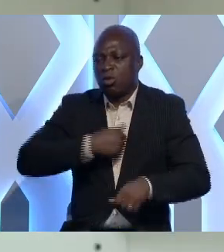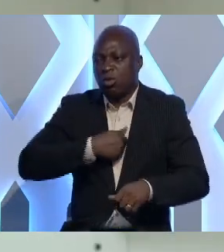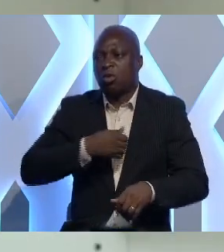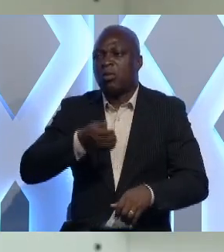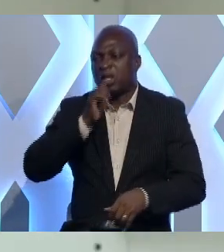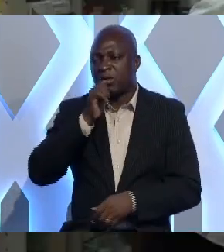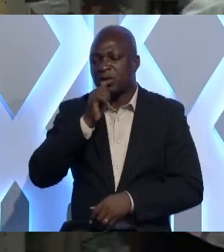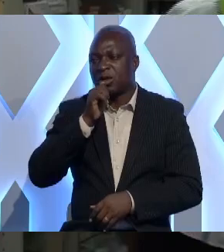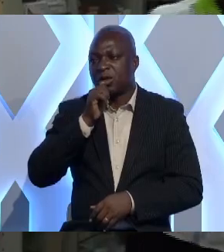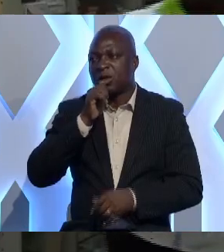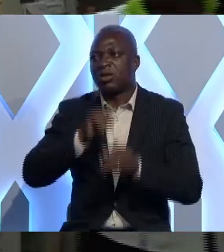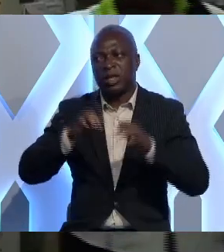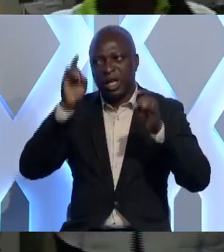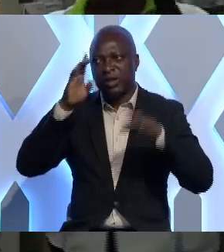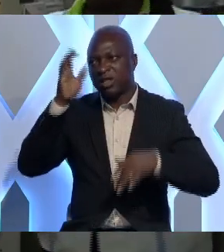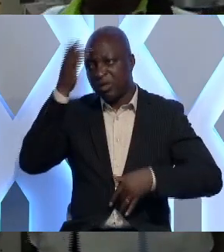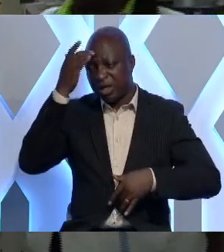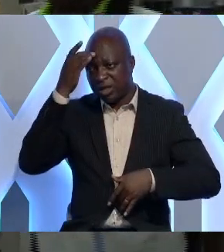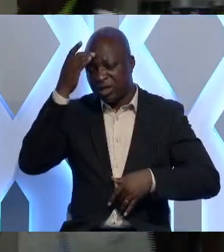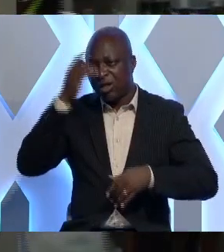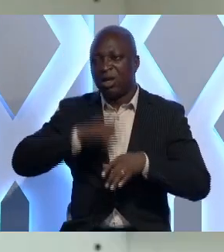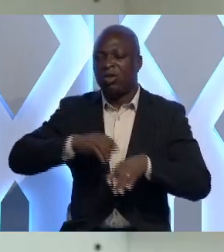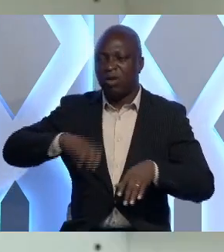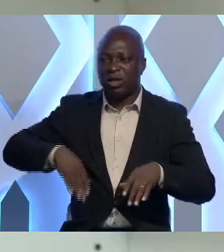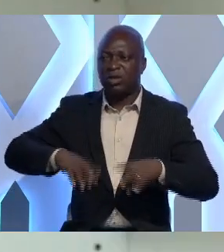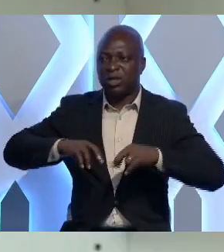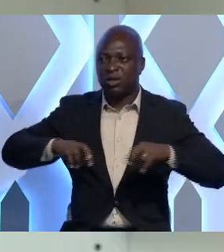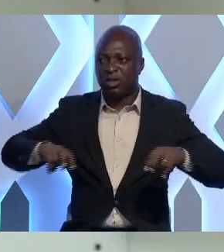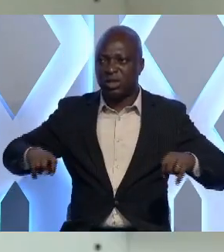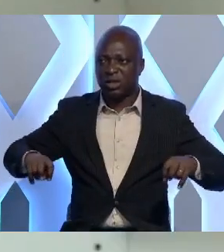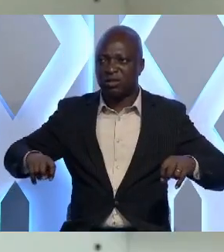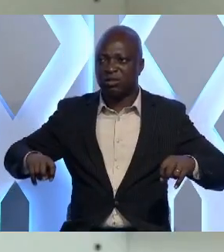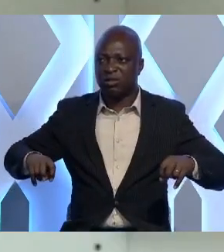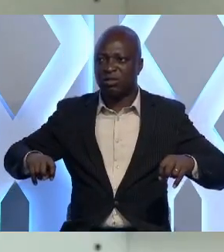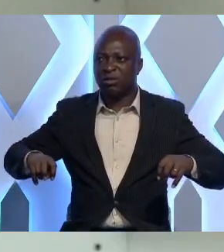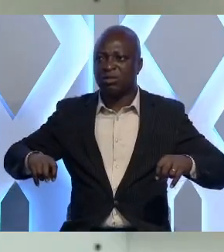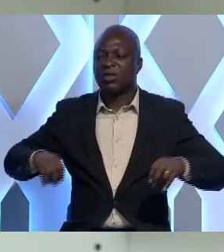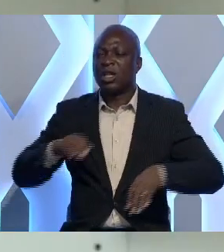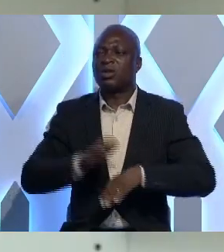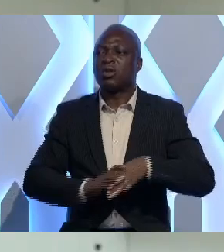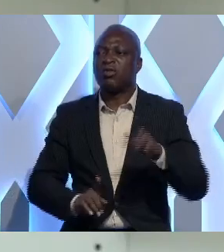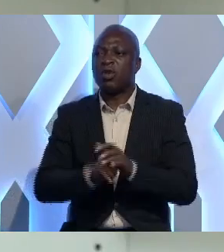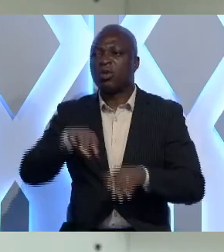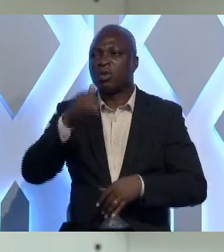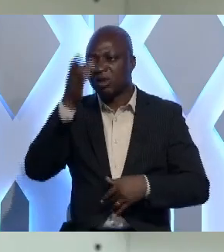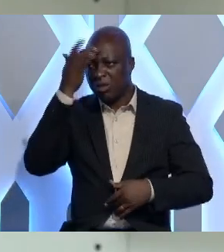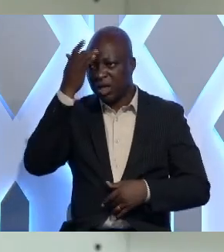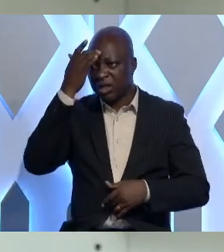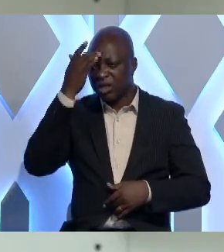Il y l'aggravation des maladies, le retard de diagnostic, la survenue d'autres maladies.